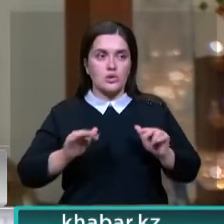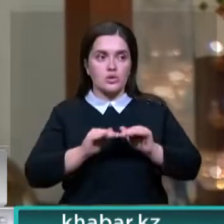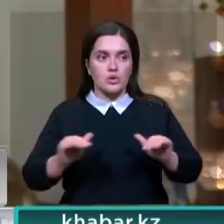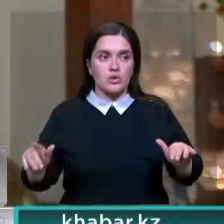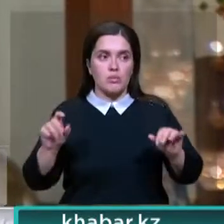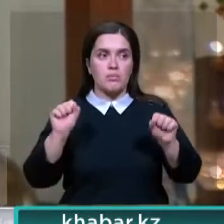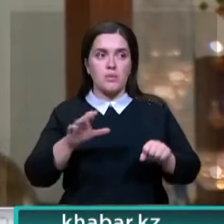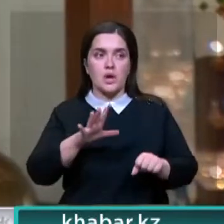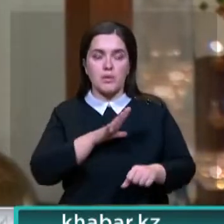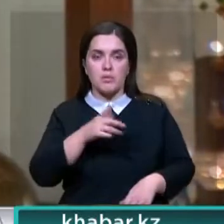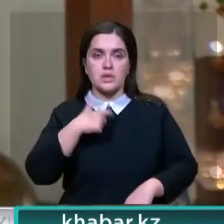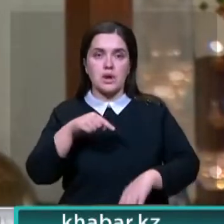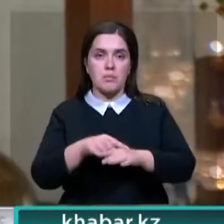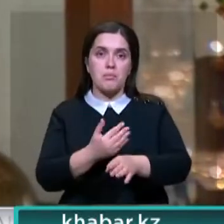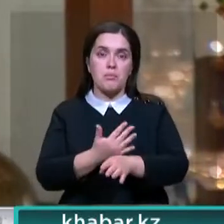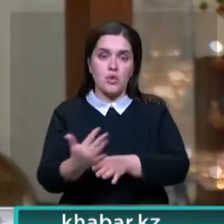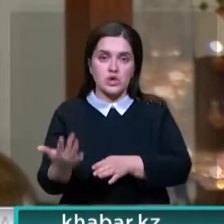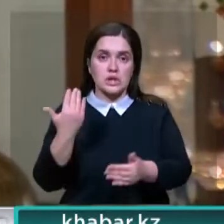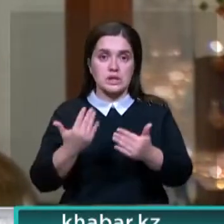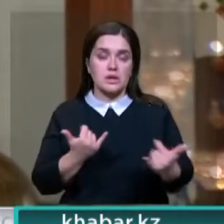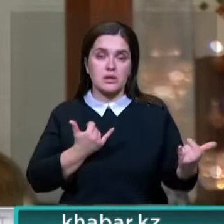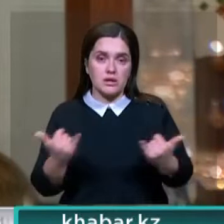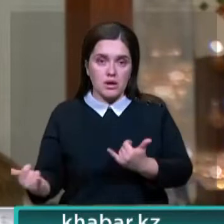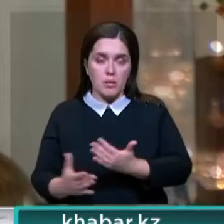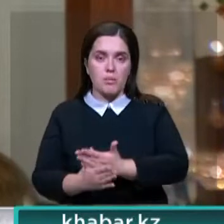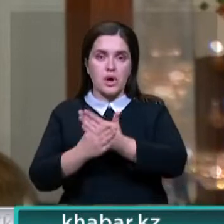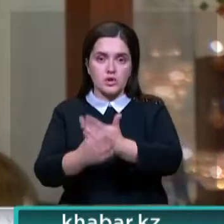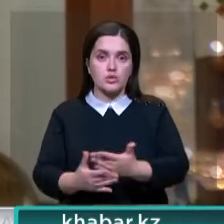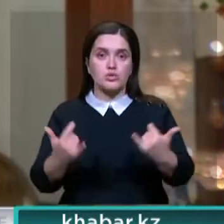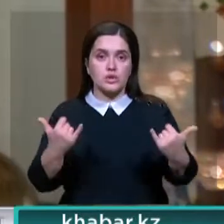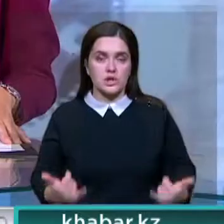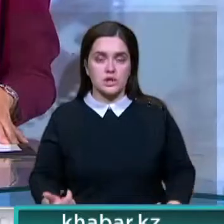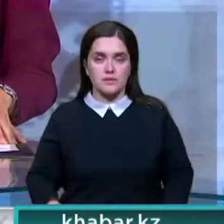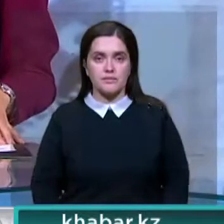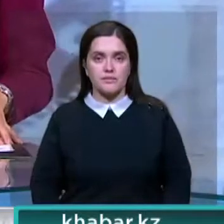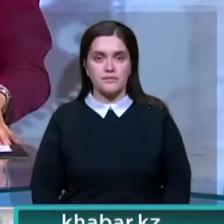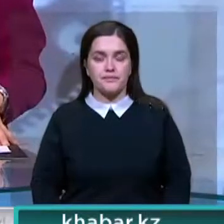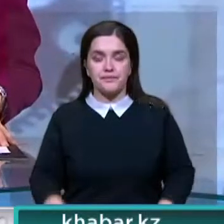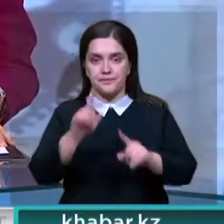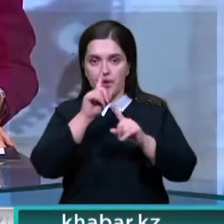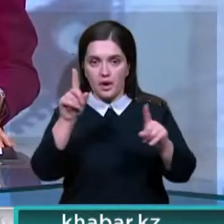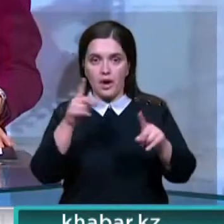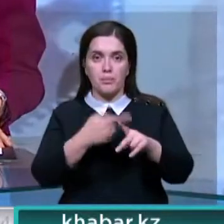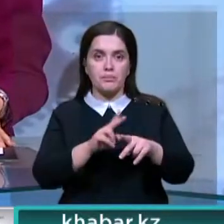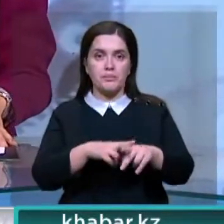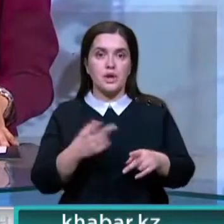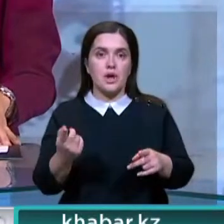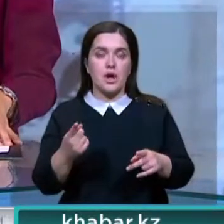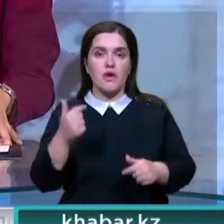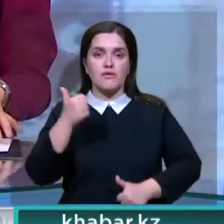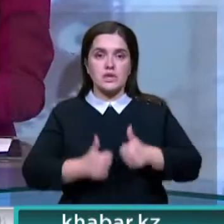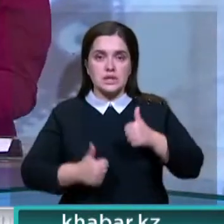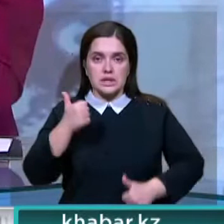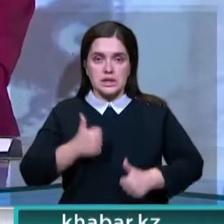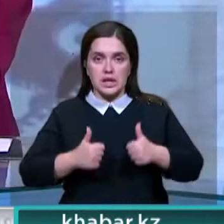которые могли бы себя проявить позже, если им оказать поддержку сейчас. В необычном формате проходит традиционный